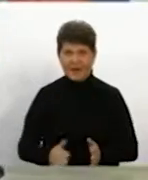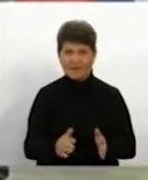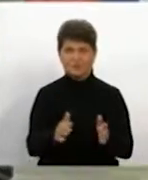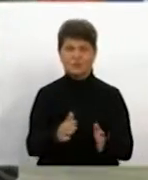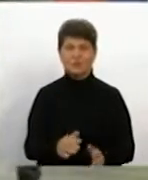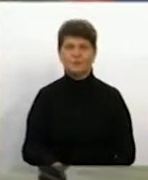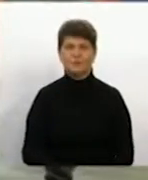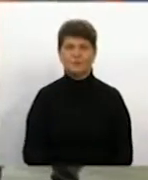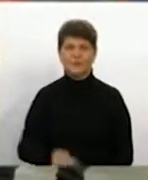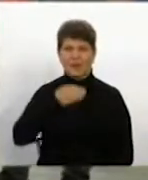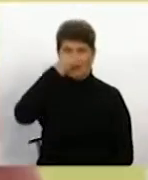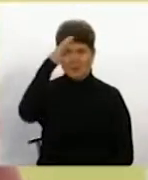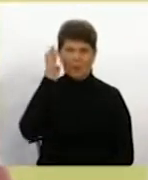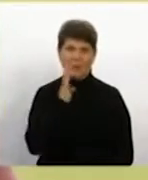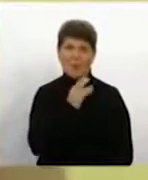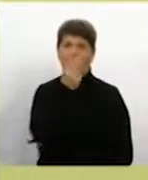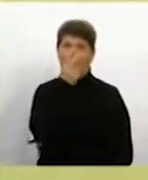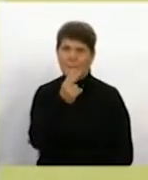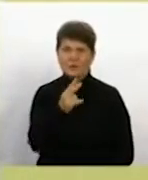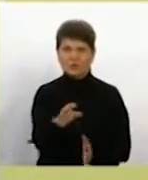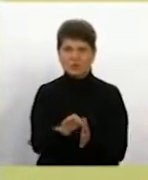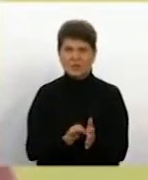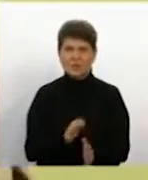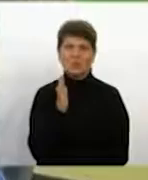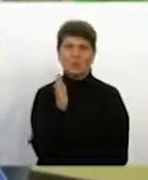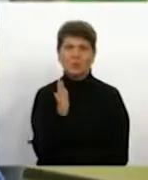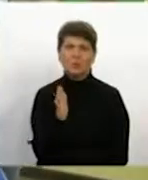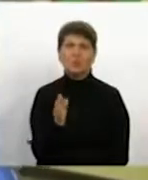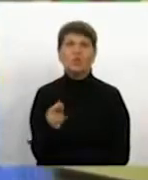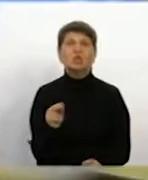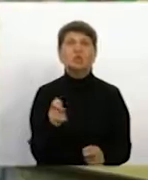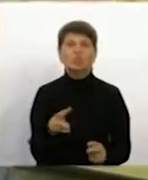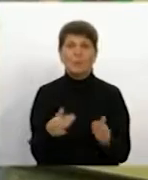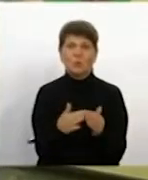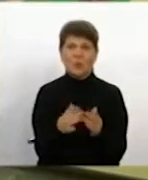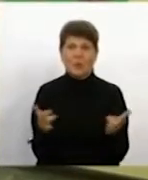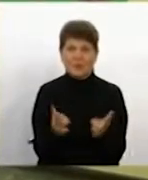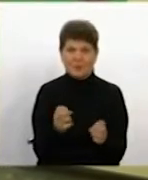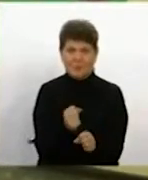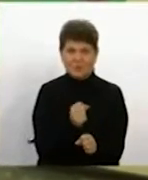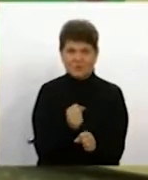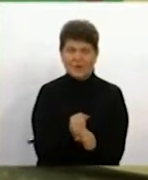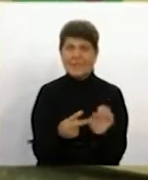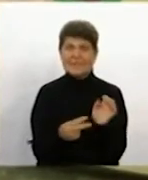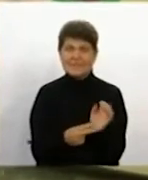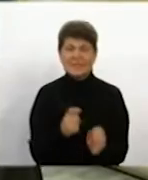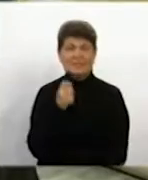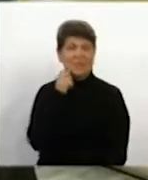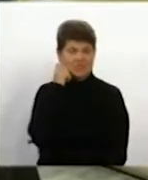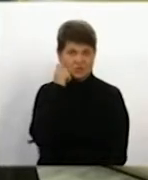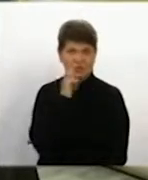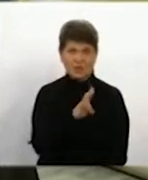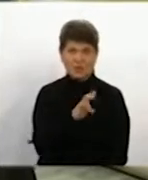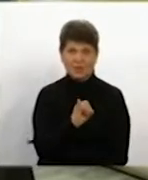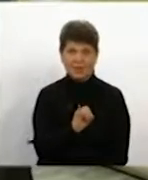Батьки одразу бачать прогрес дитини і розуміють, над чим потрібно працювати вдома, каже мама семирічного Нікіти Вікторія Кубар. Він